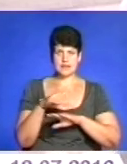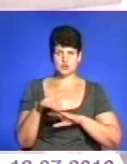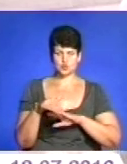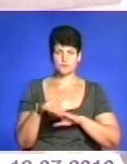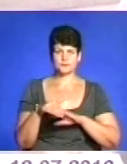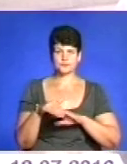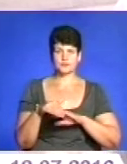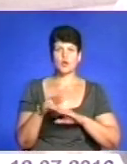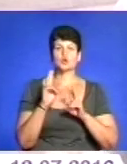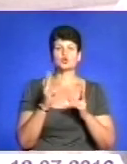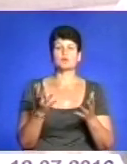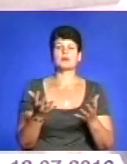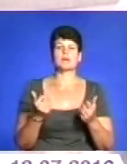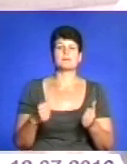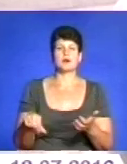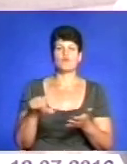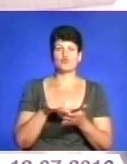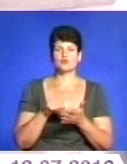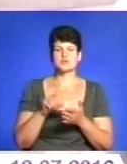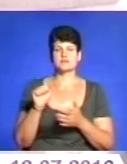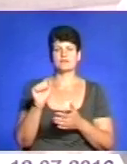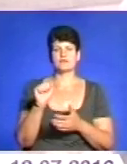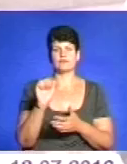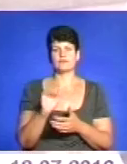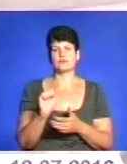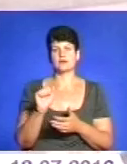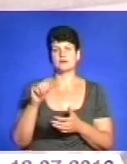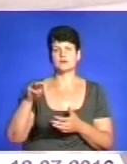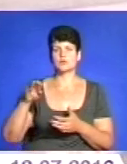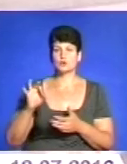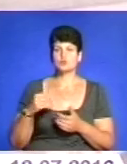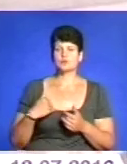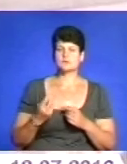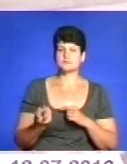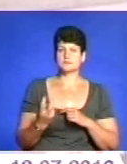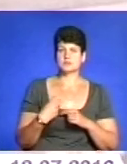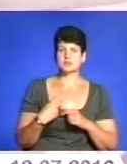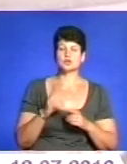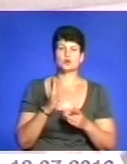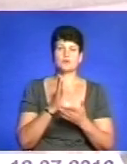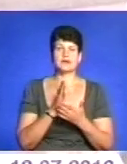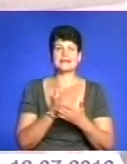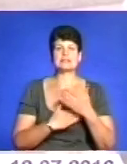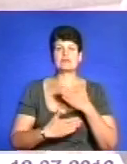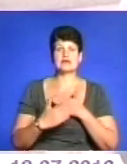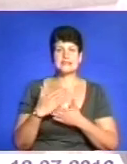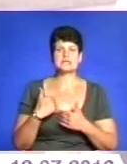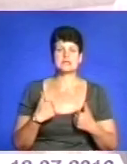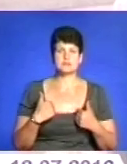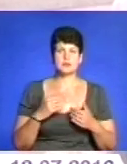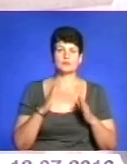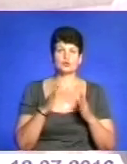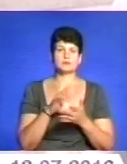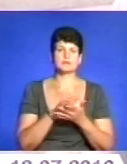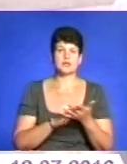хто приймав участь в антитерористичній операції, щоб до нас підійшли, хто інвалідність має і ми з нами